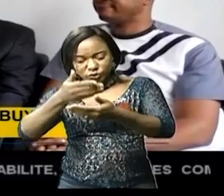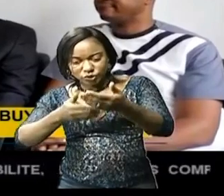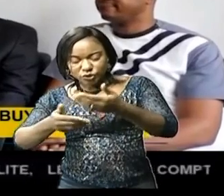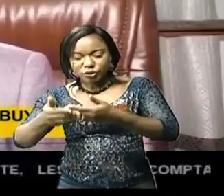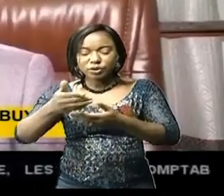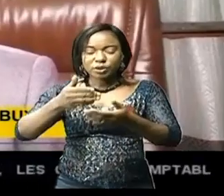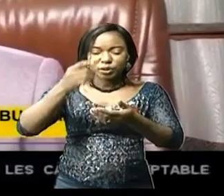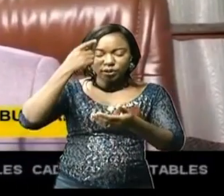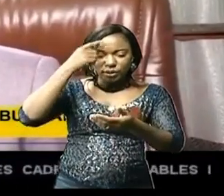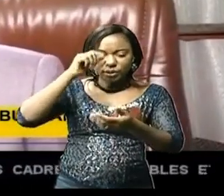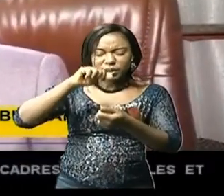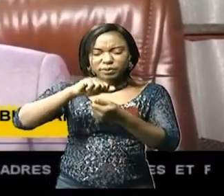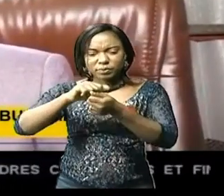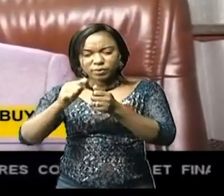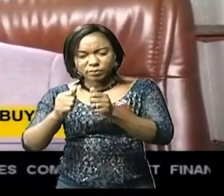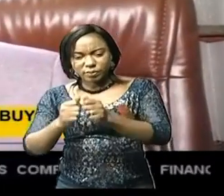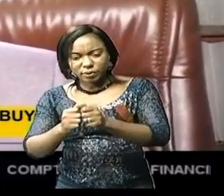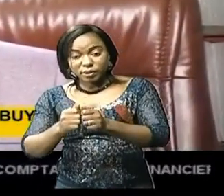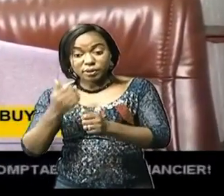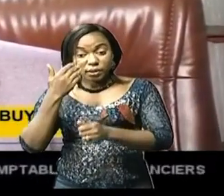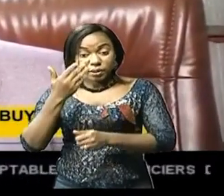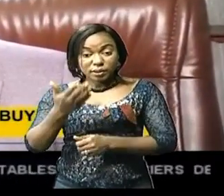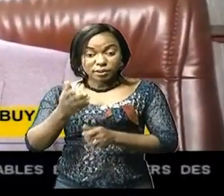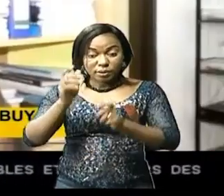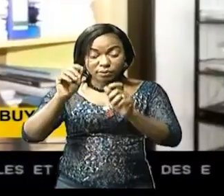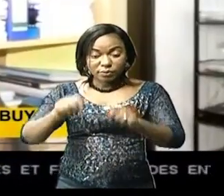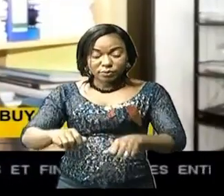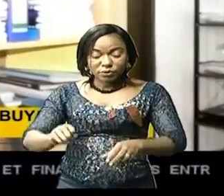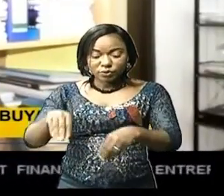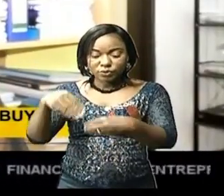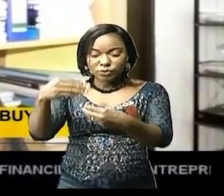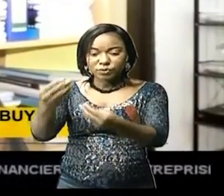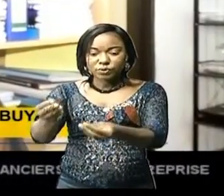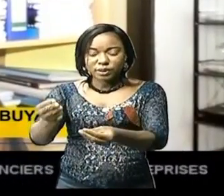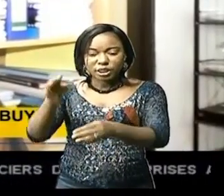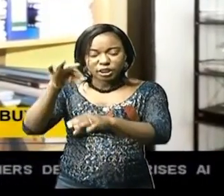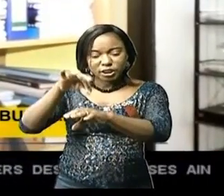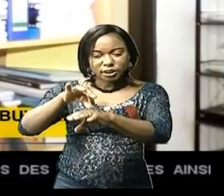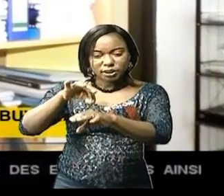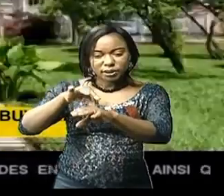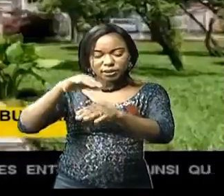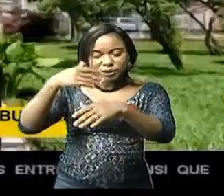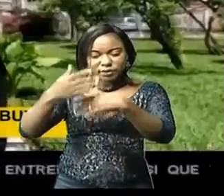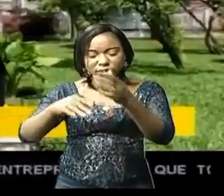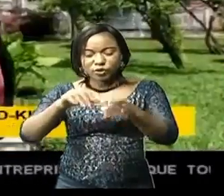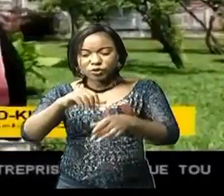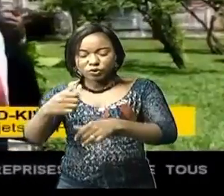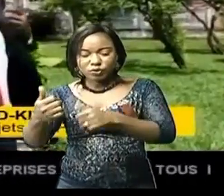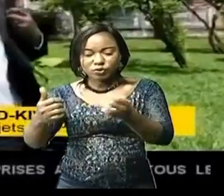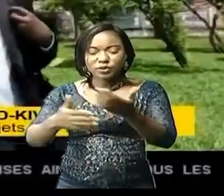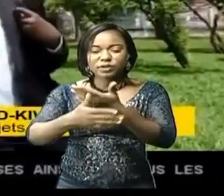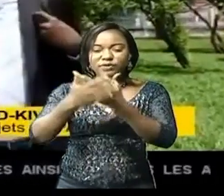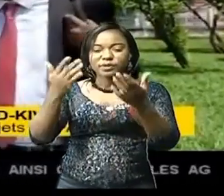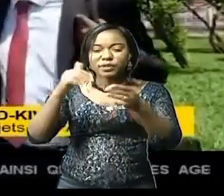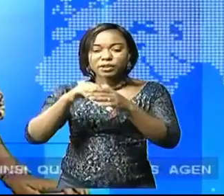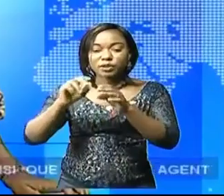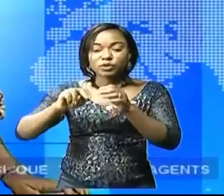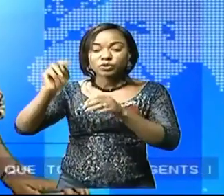les défis, notamment la possibilité d'accorder cette opportunité d'affaires à d'autres villes du Nord qui vont.